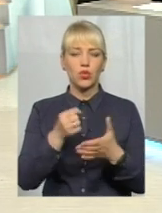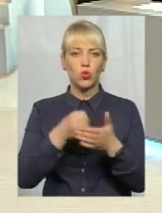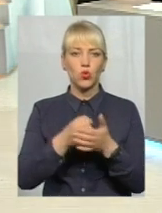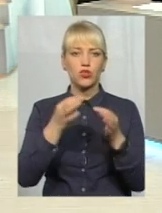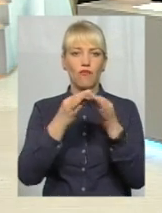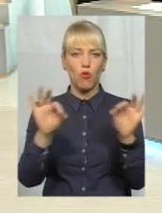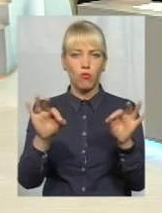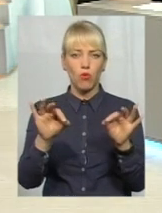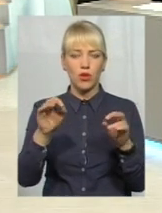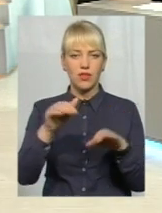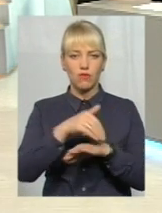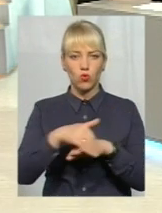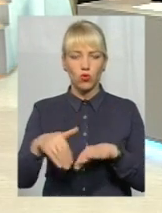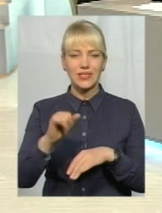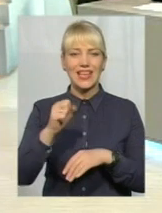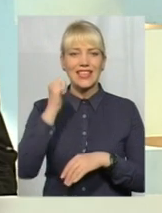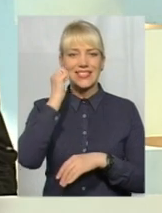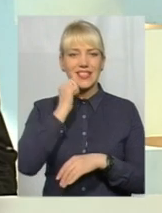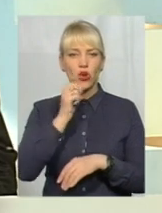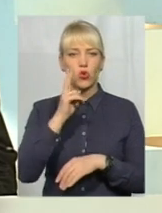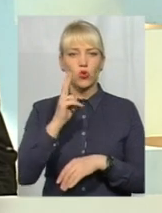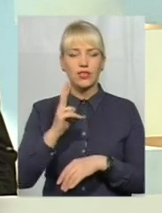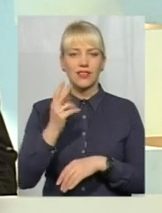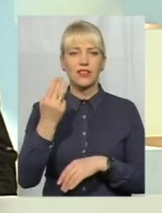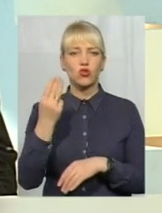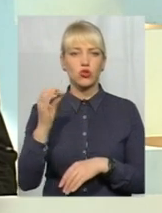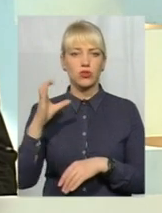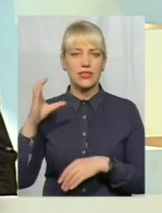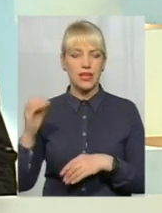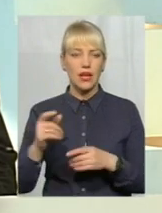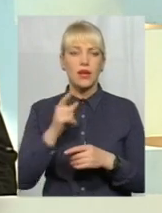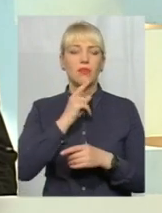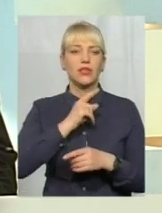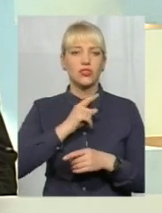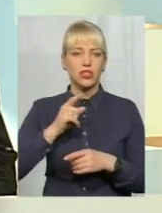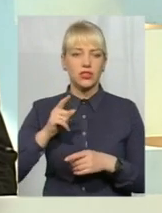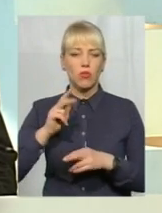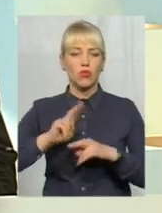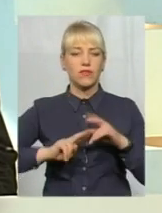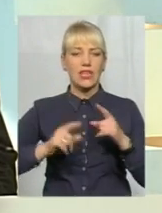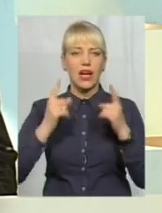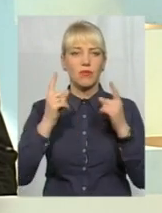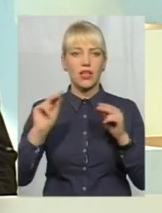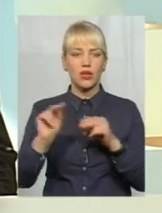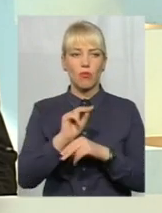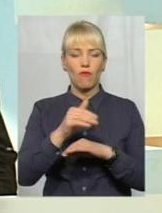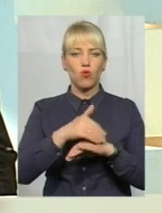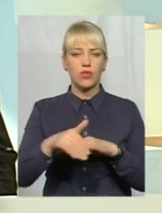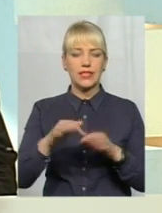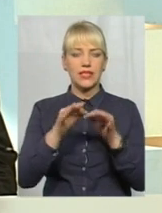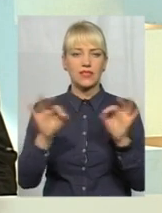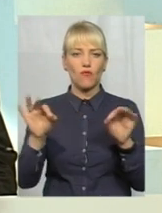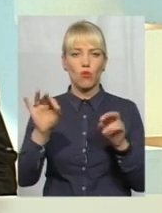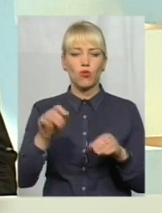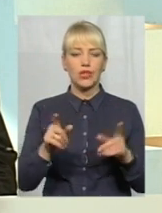Старокостинівське шосе. Хотілося б зазначити, що під час будівництва капітального ремонту вулиці Свободи ділянки